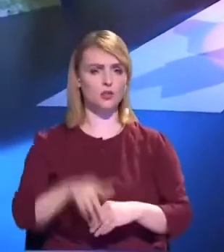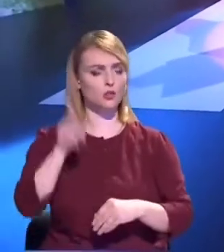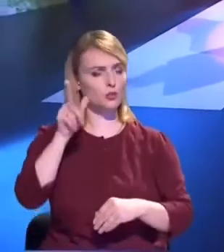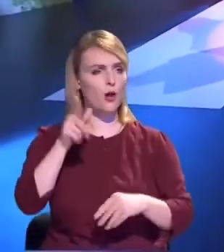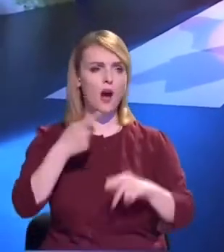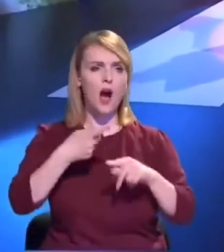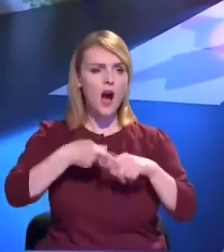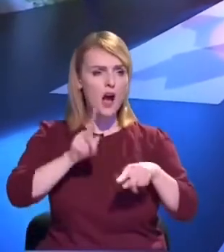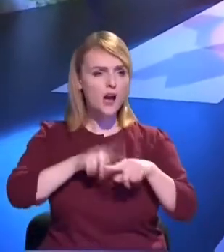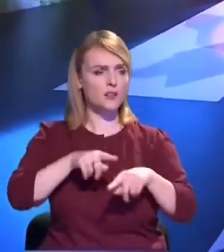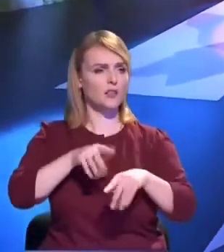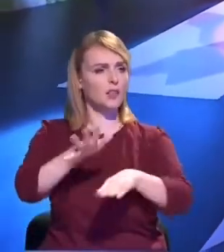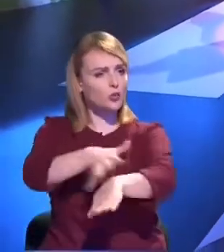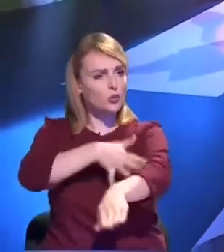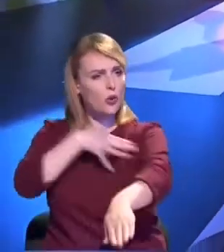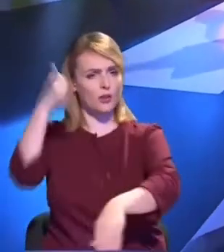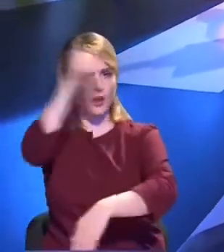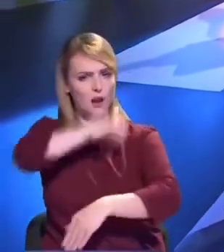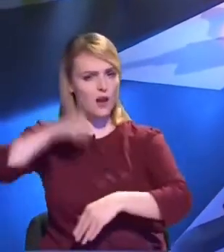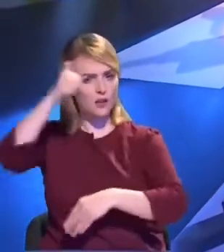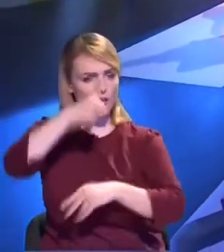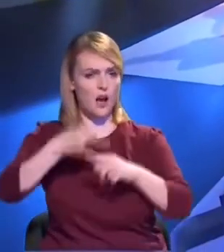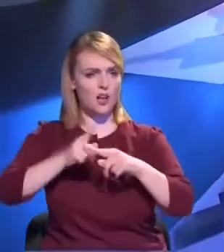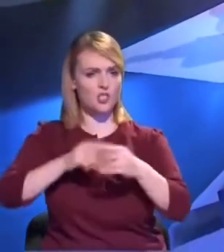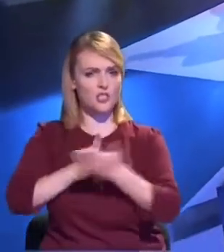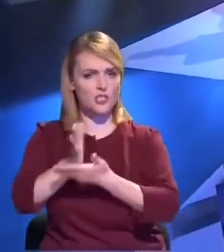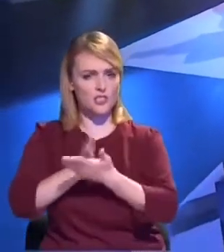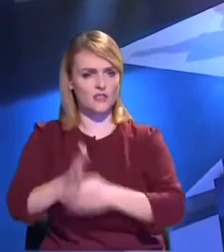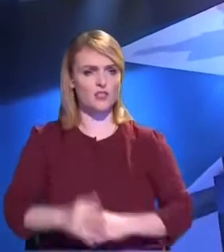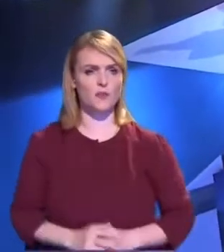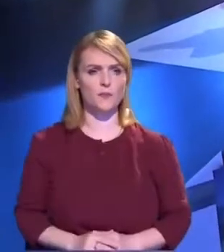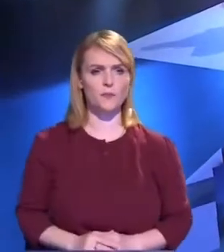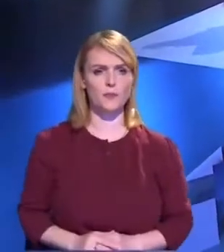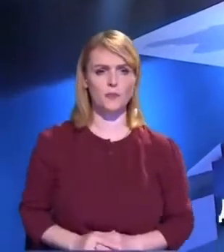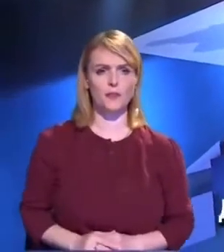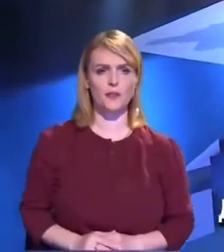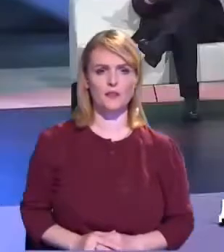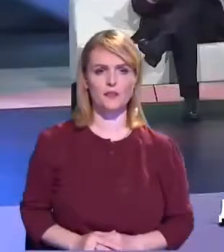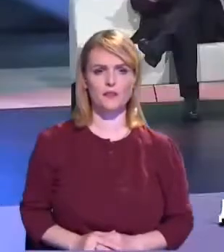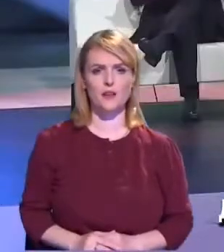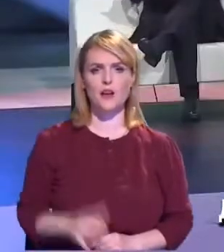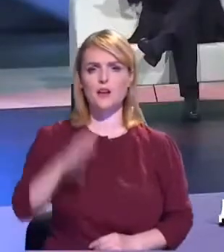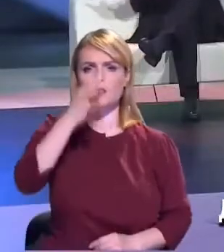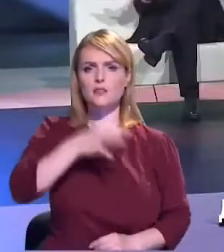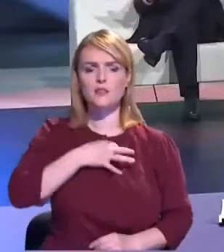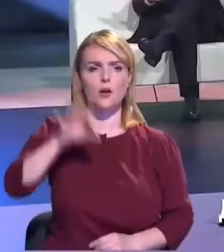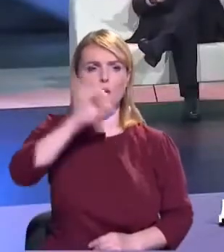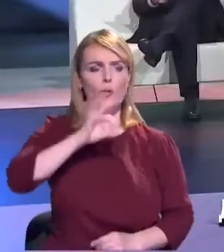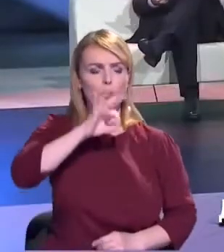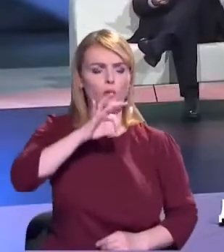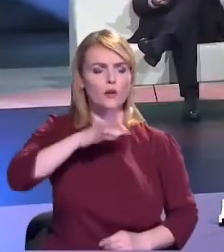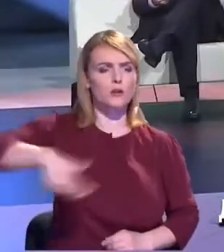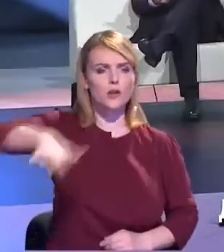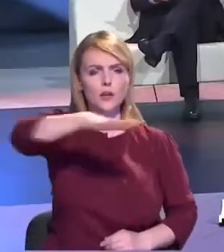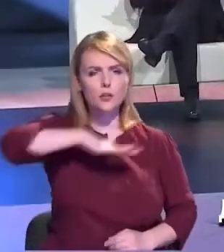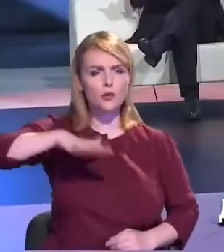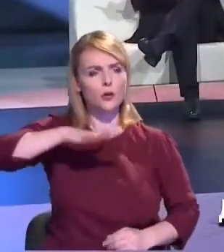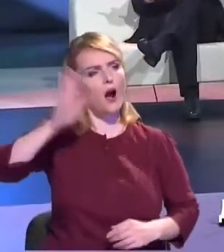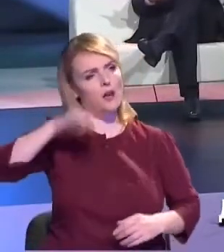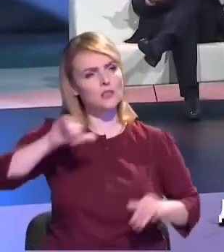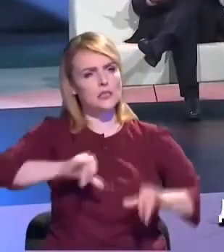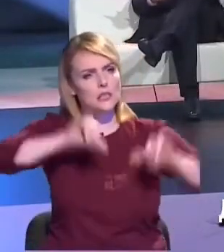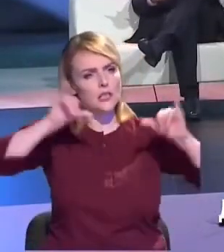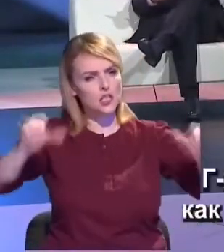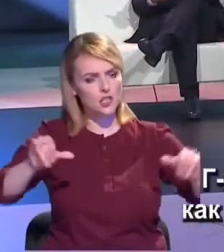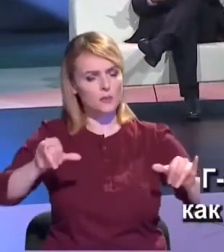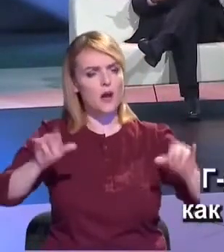lung servicii de sanitație asupra mediului și asupra sanitarției. Vă mulțumesc, domnule Camerzan, despre teritoriu. Să alărgim area